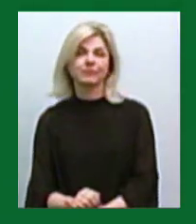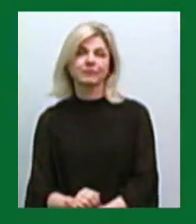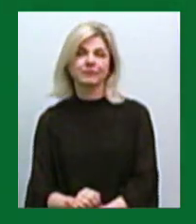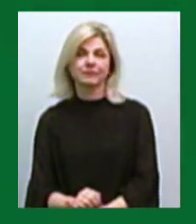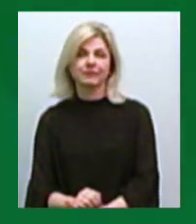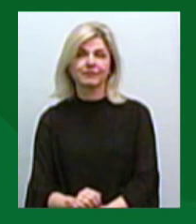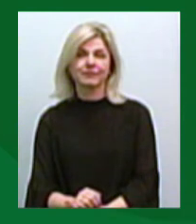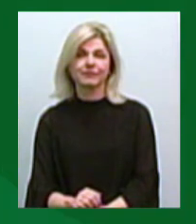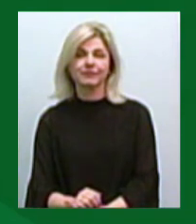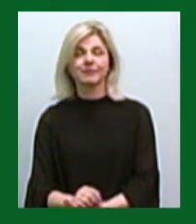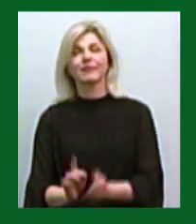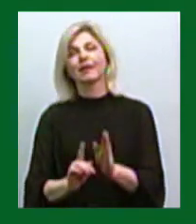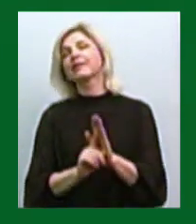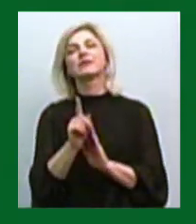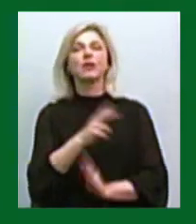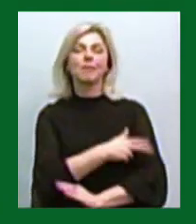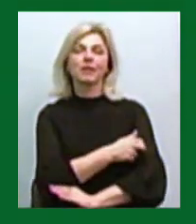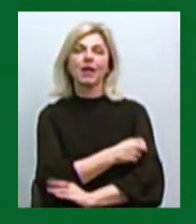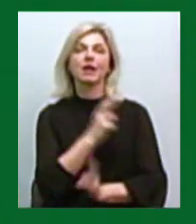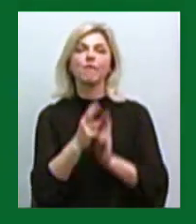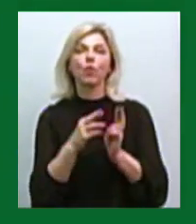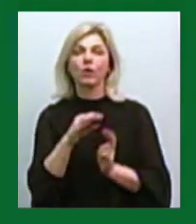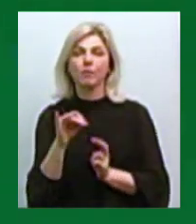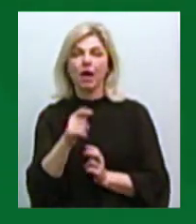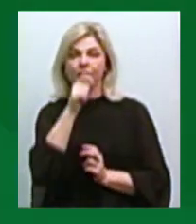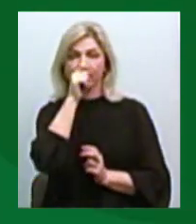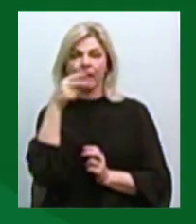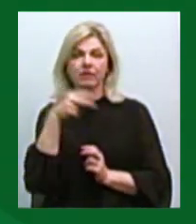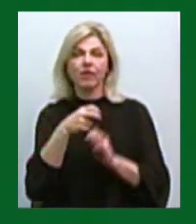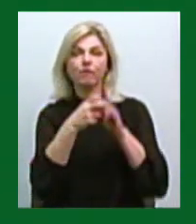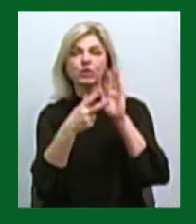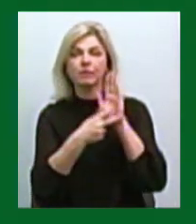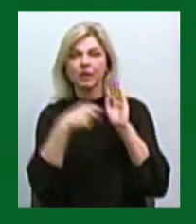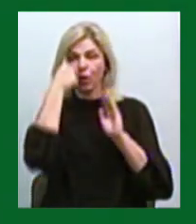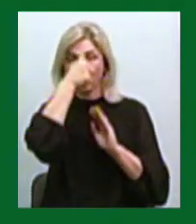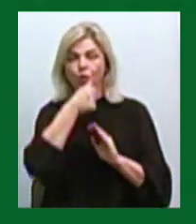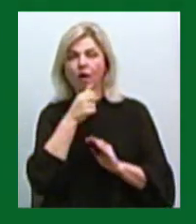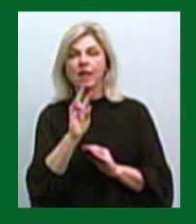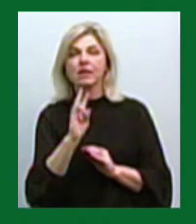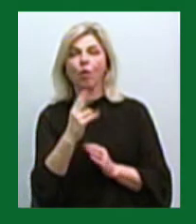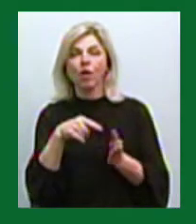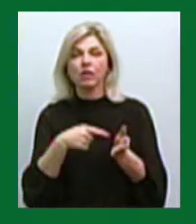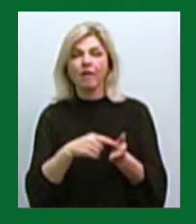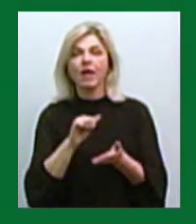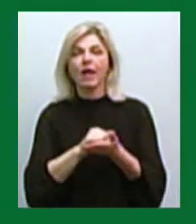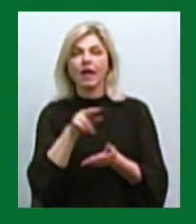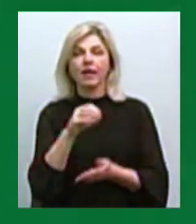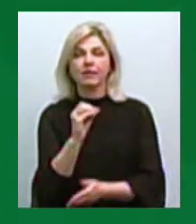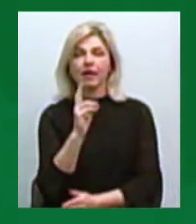З початку медичної реформи у квітні 2018 року у Миколаєві декларації заключили